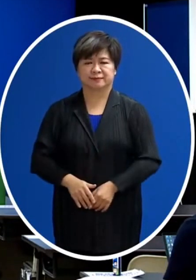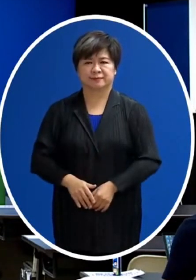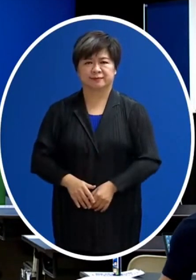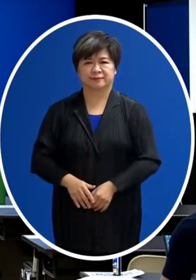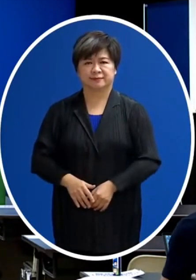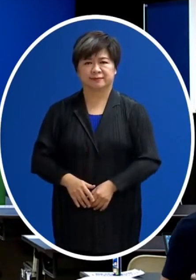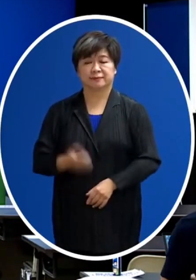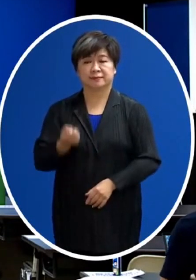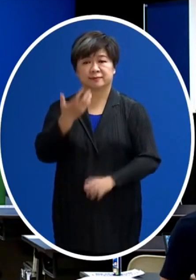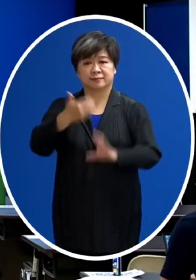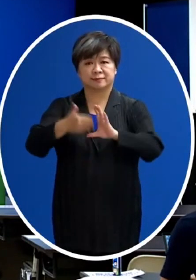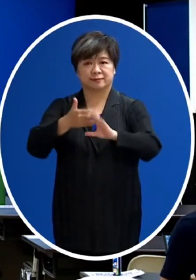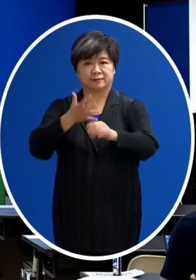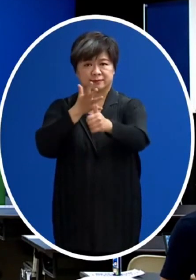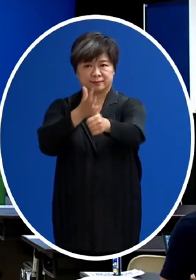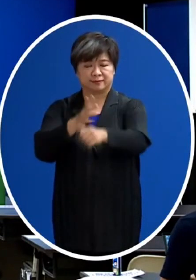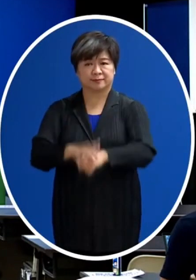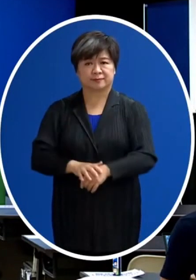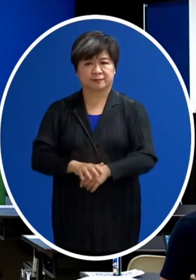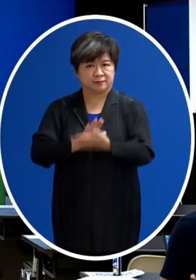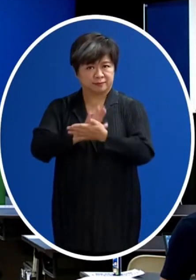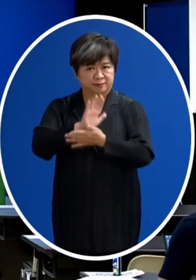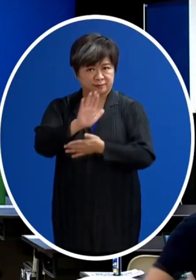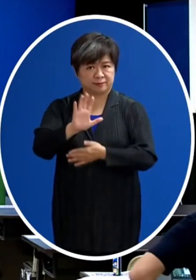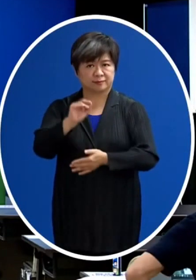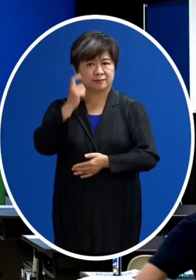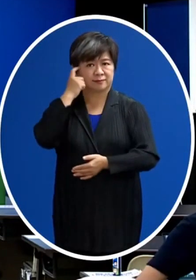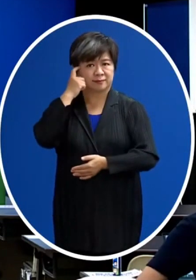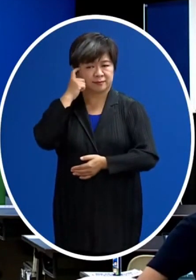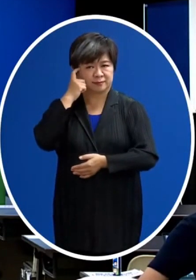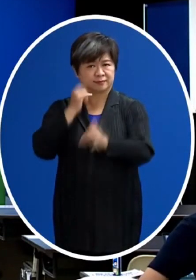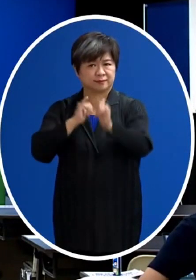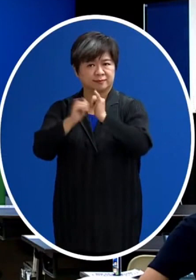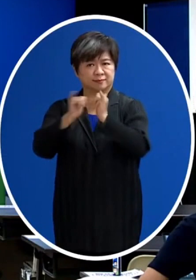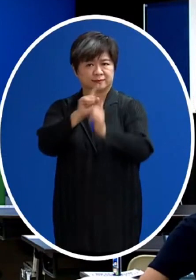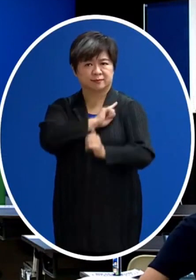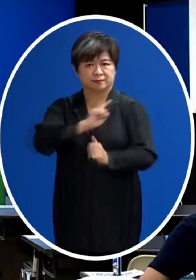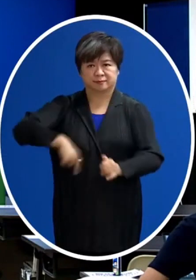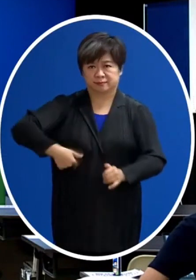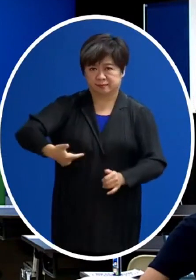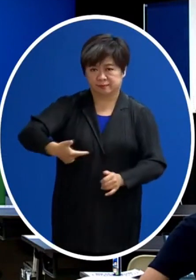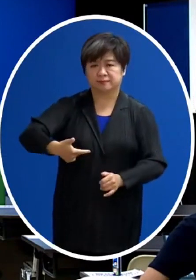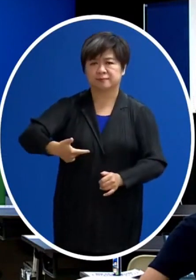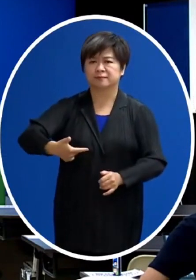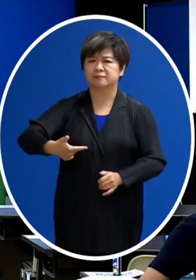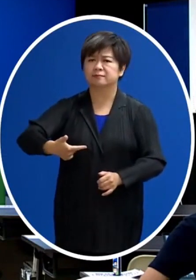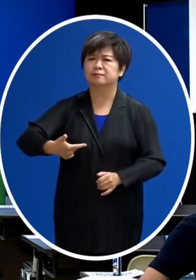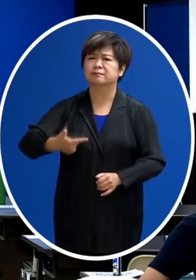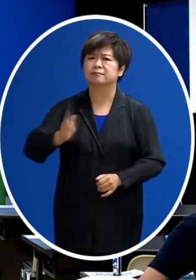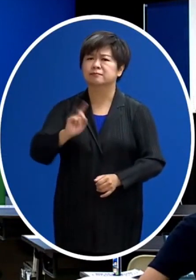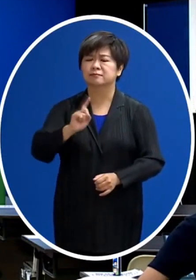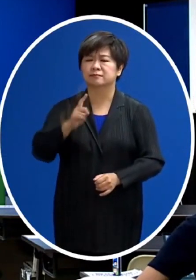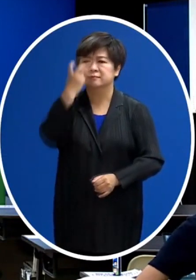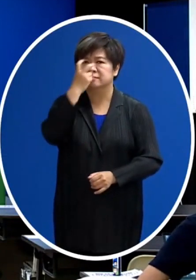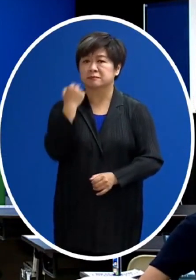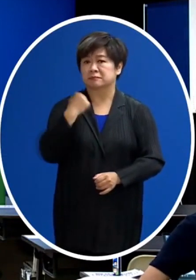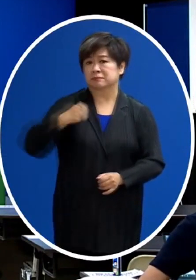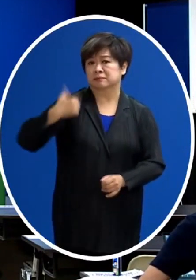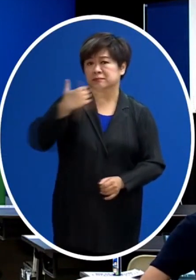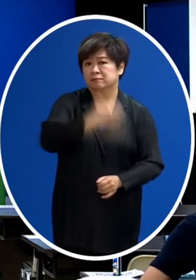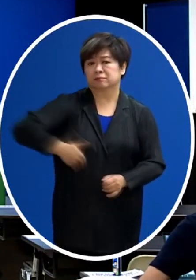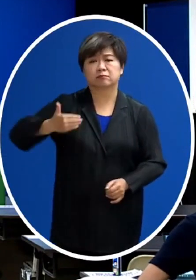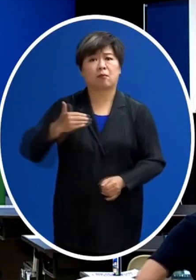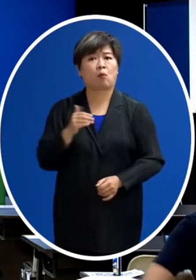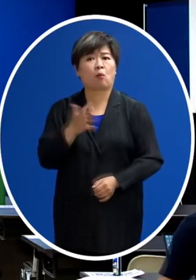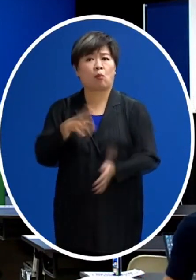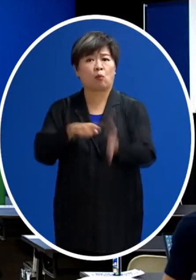部長好 華視提問 請問未來是否考慮開放民眾自費自費驗抗體 因為有專